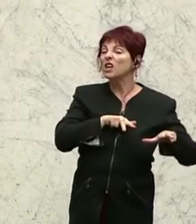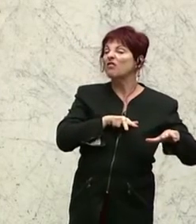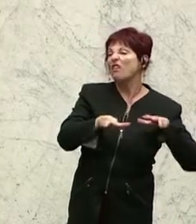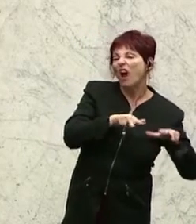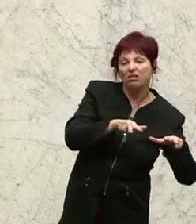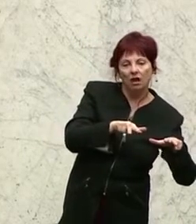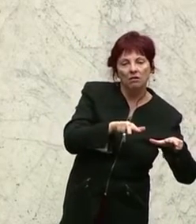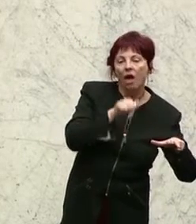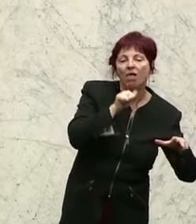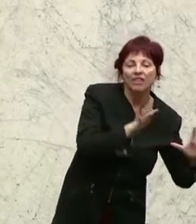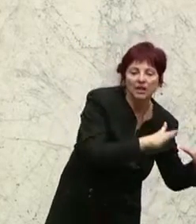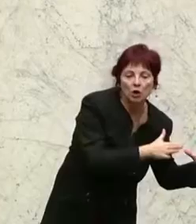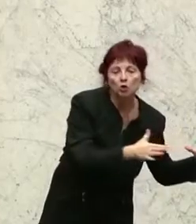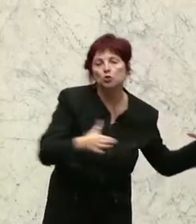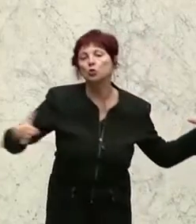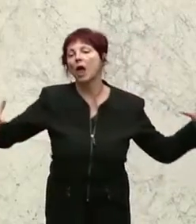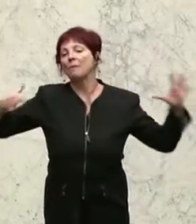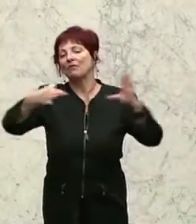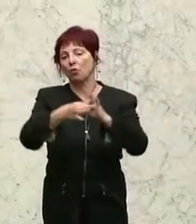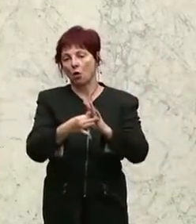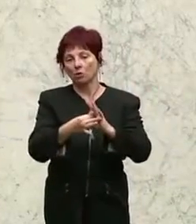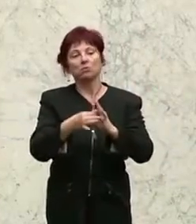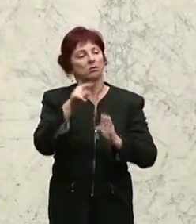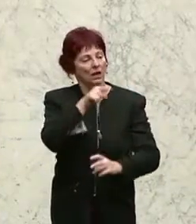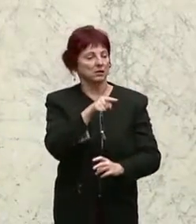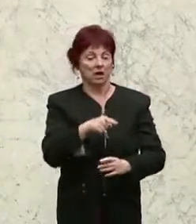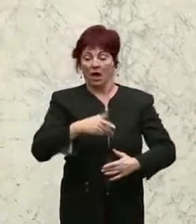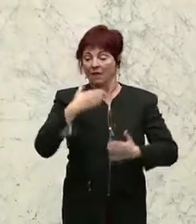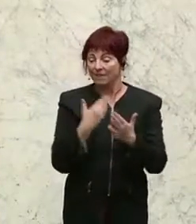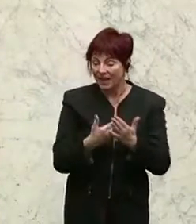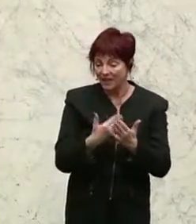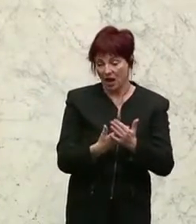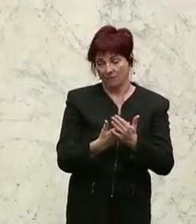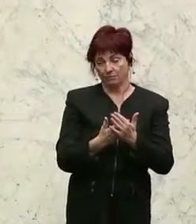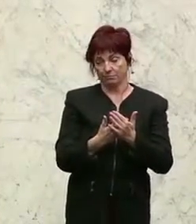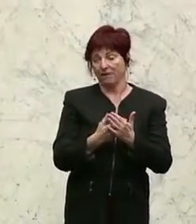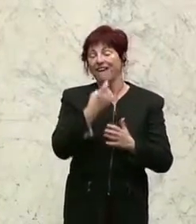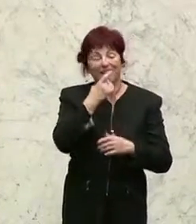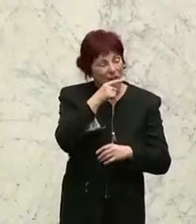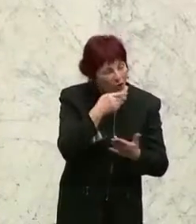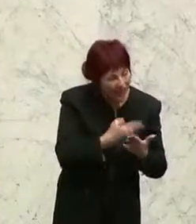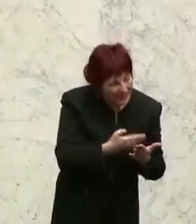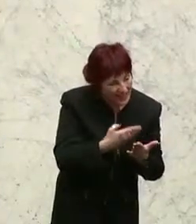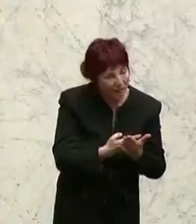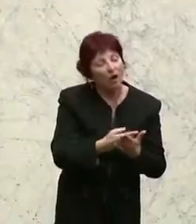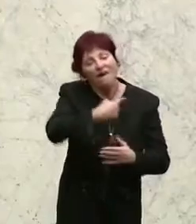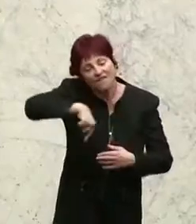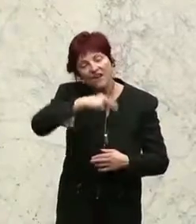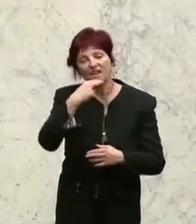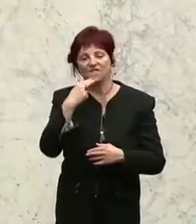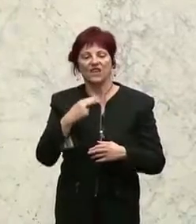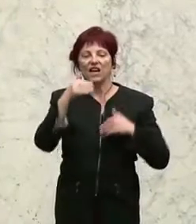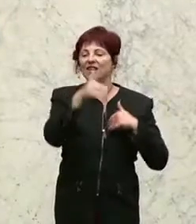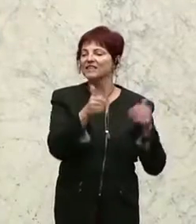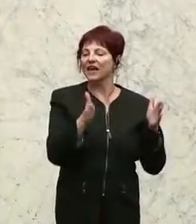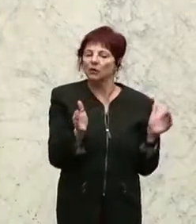zusammenführen. Und daher braucht es. Und genau daher wollen wir auch eine sektorale